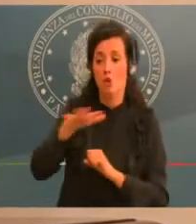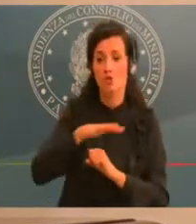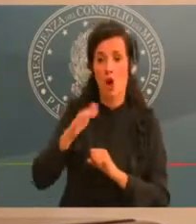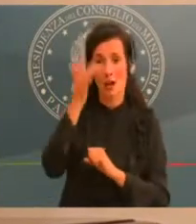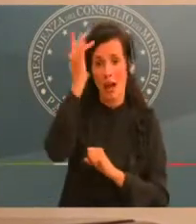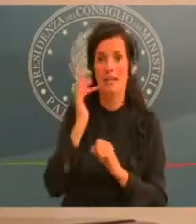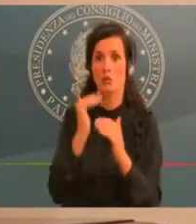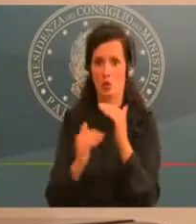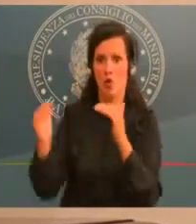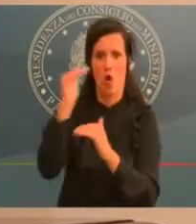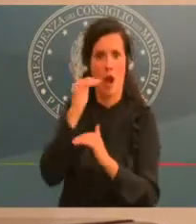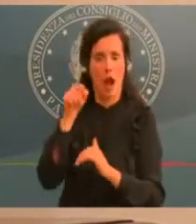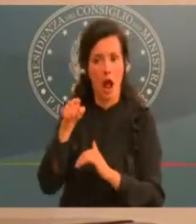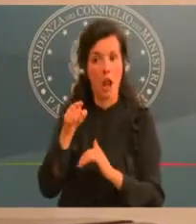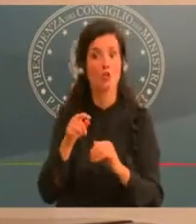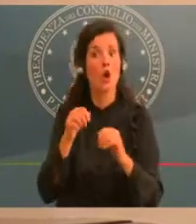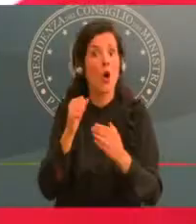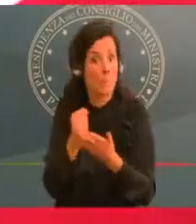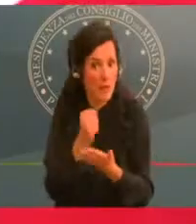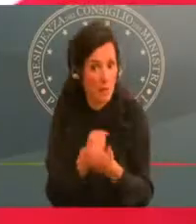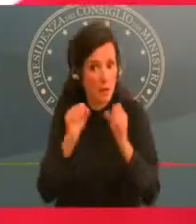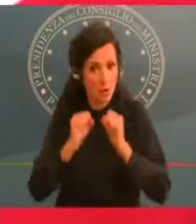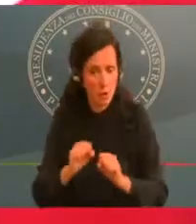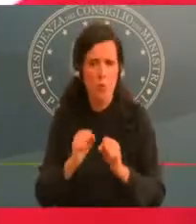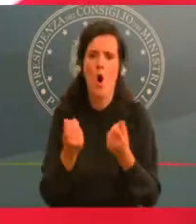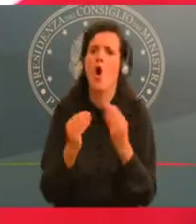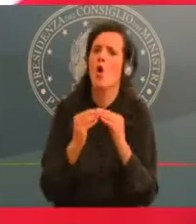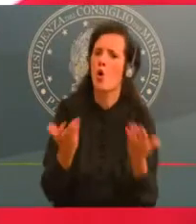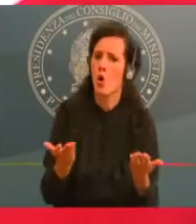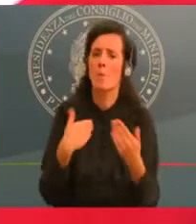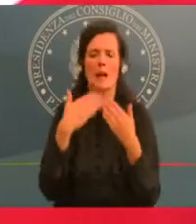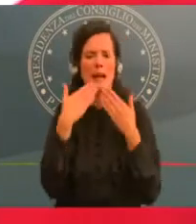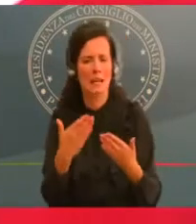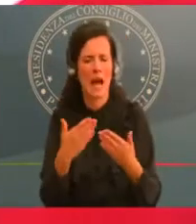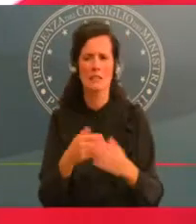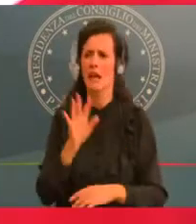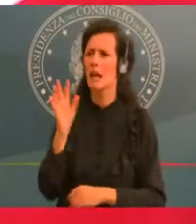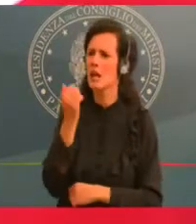Spostamento per le visite ai congiunti. Allora,